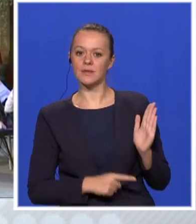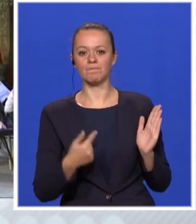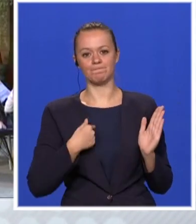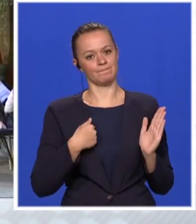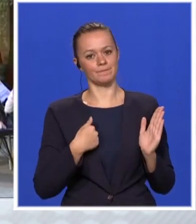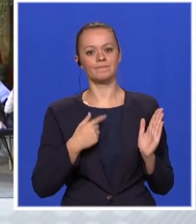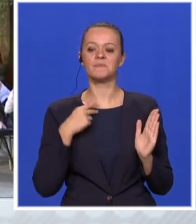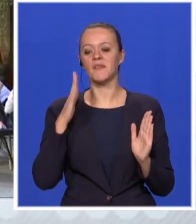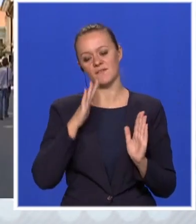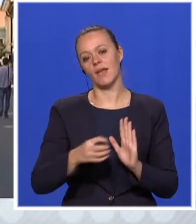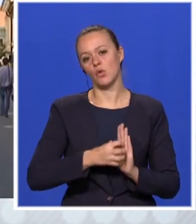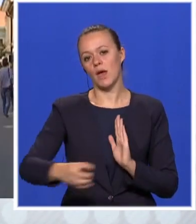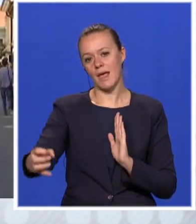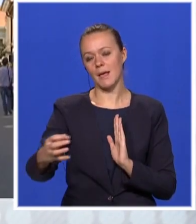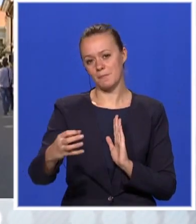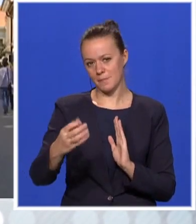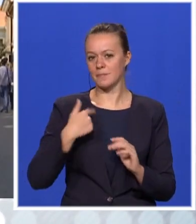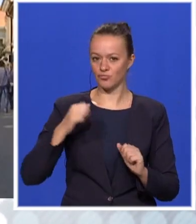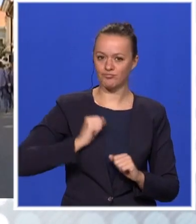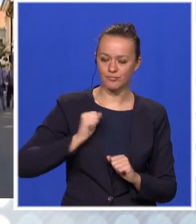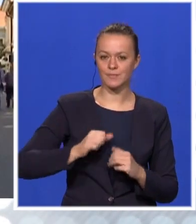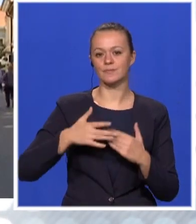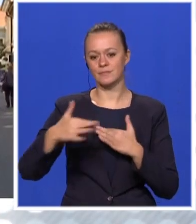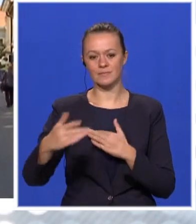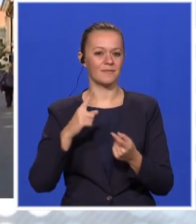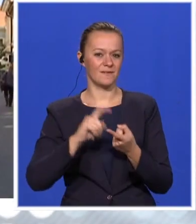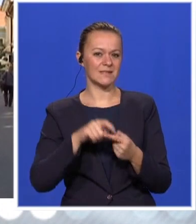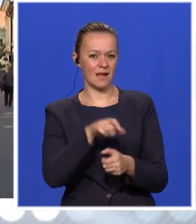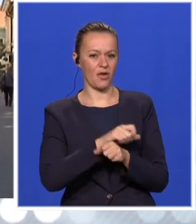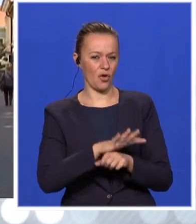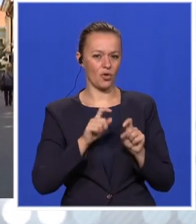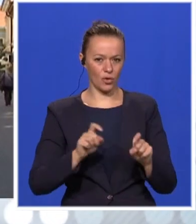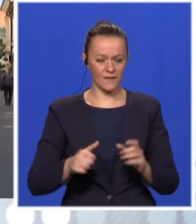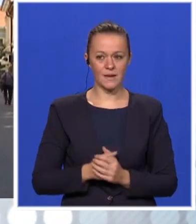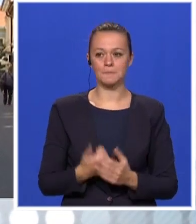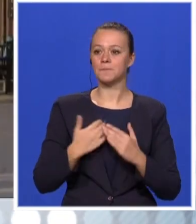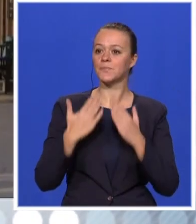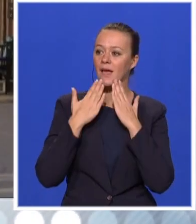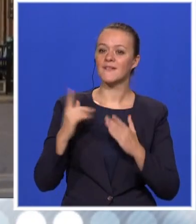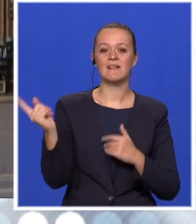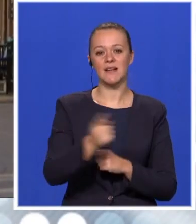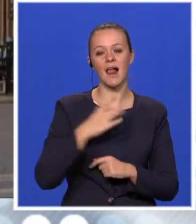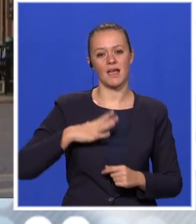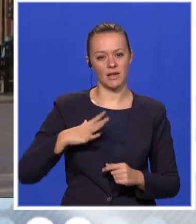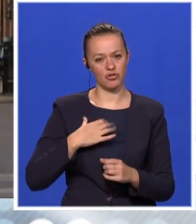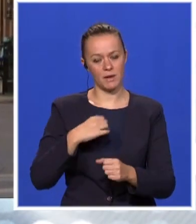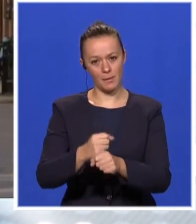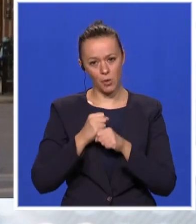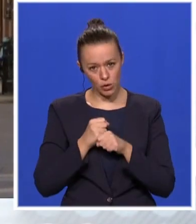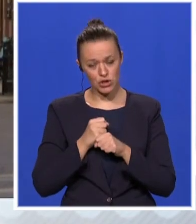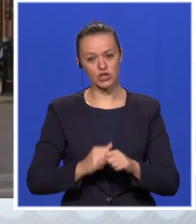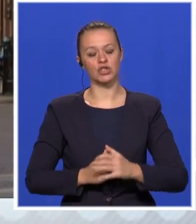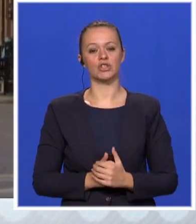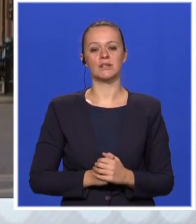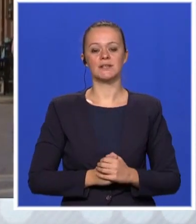izdržati i ovaj period koji je i iza nas i ispred nas u smislu Covid-a 19. Hvala svim građanima na podršci listu, na listi